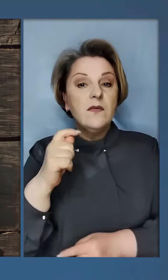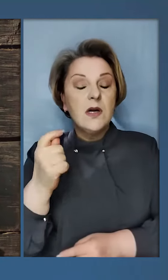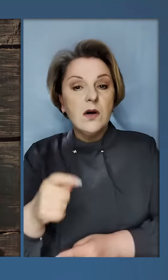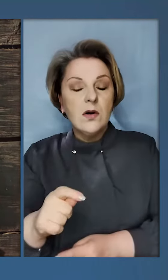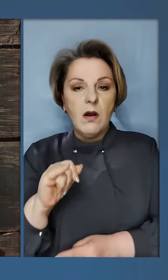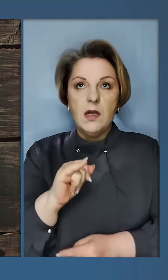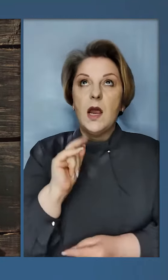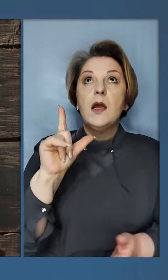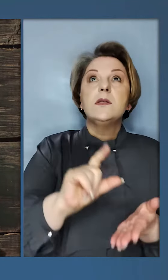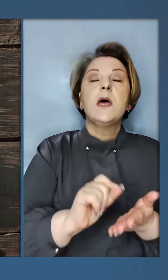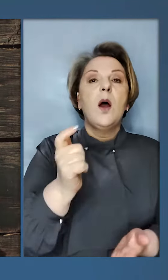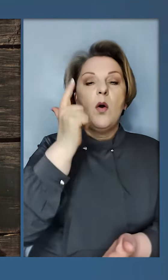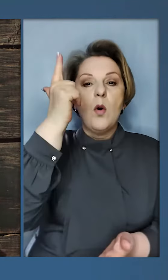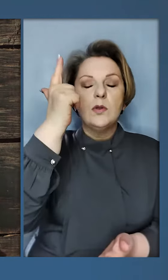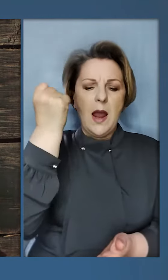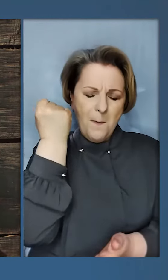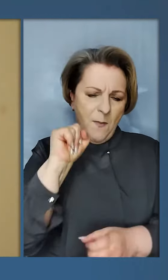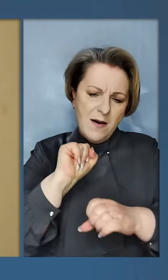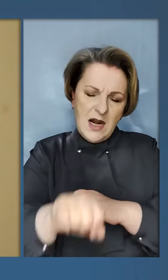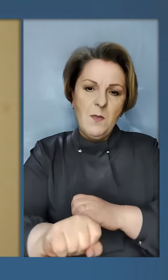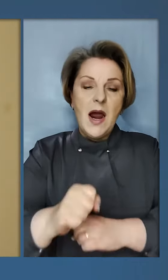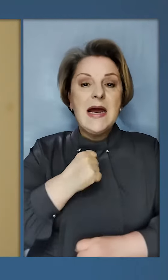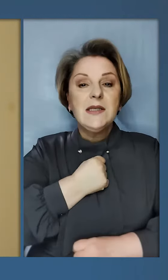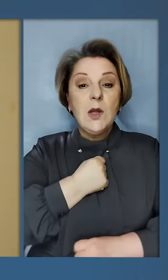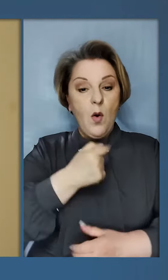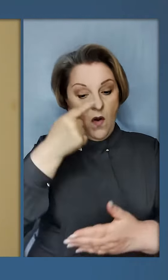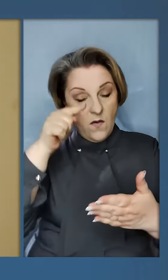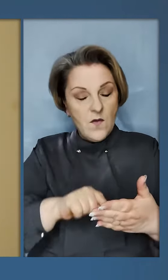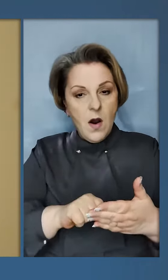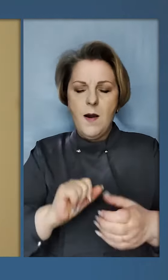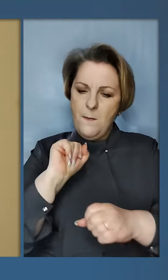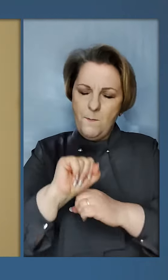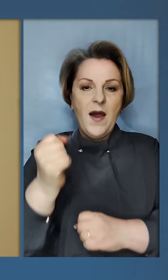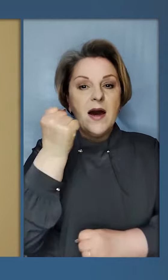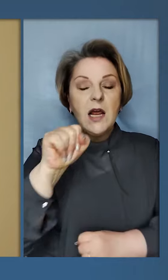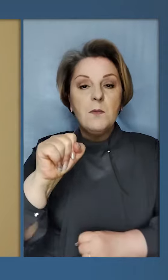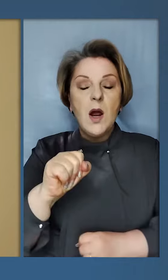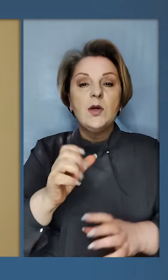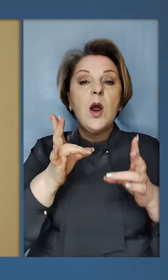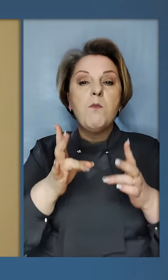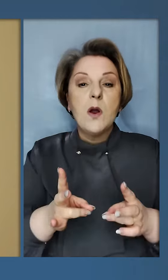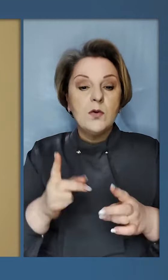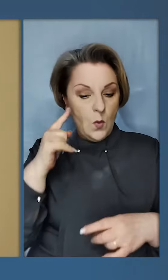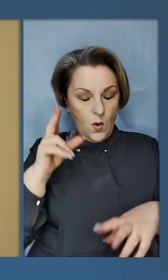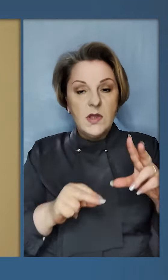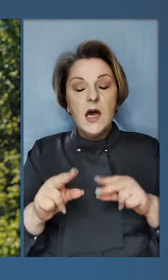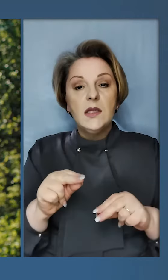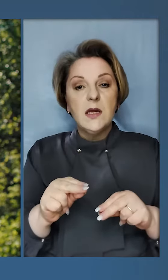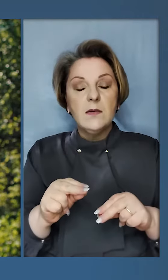і Господа, перемагаючи зло вірою, перемагаючи біду надією.